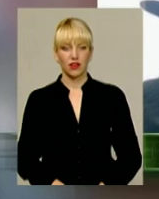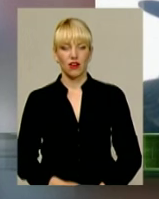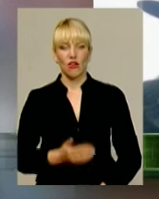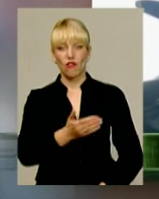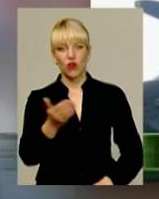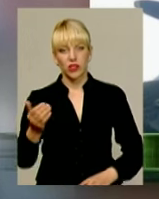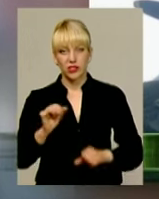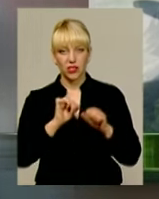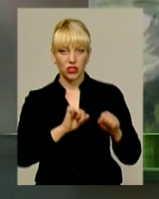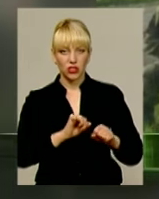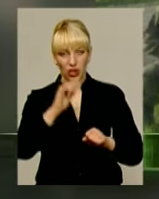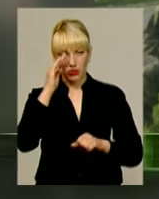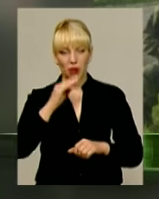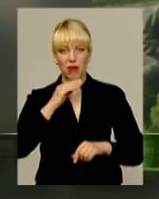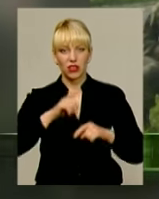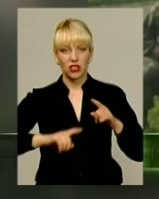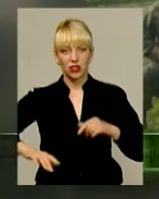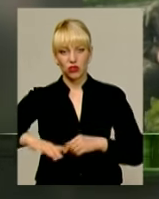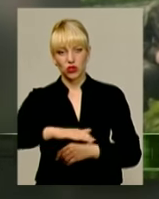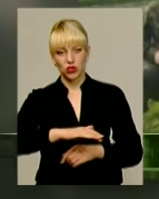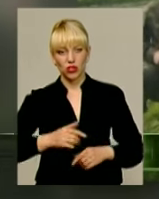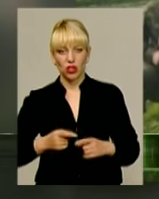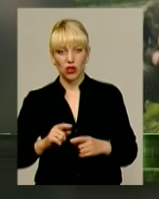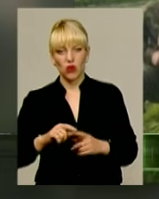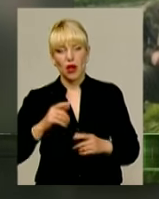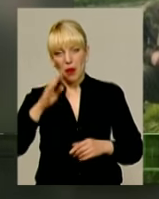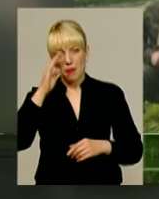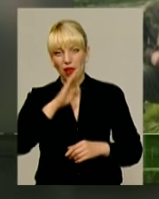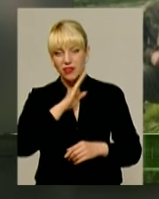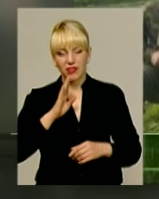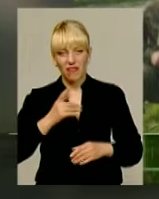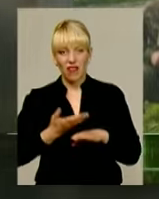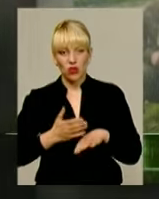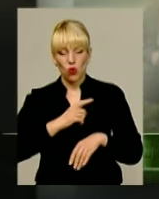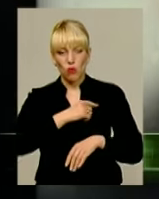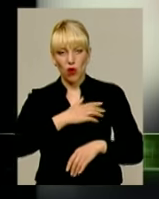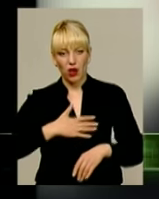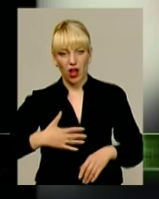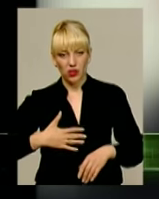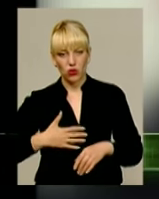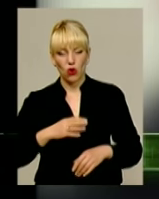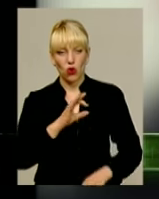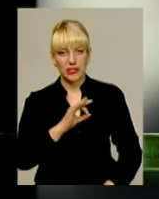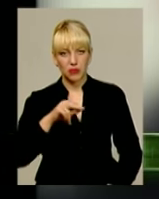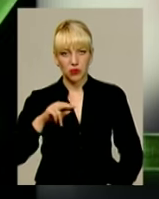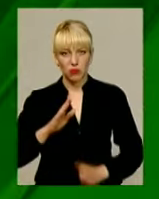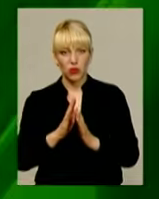захищають батьківщину. Батьки важкопораненого героя України Олександра Петриківського шукають гроші на його лікування.